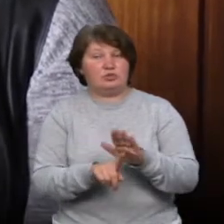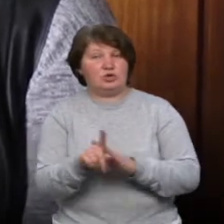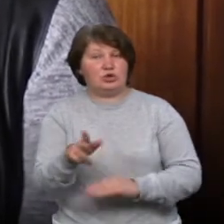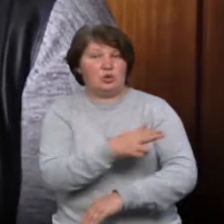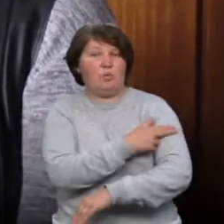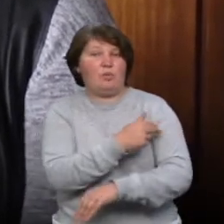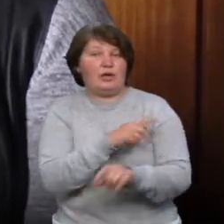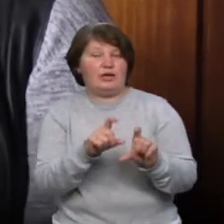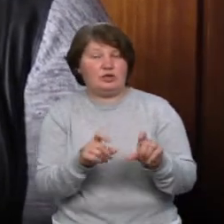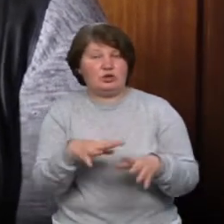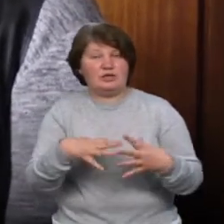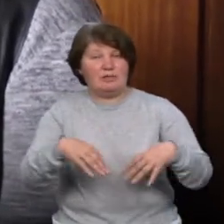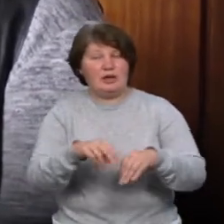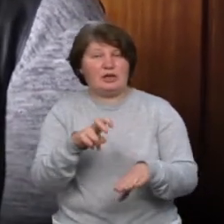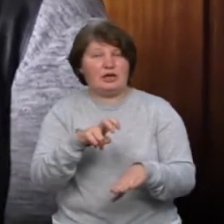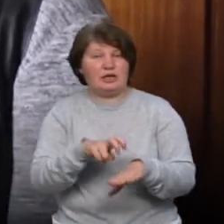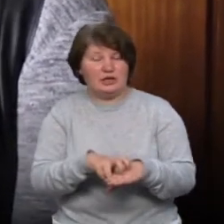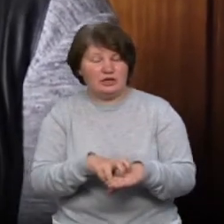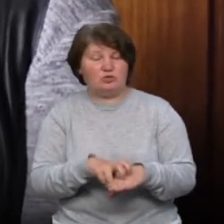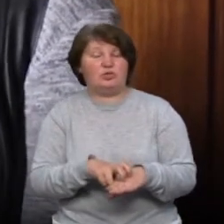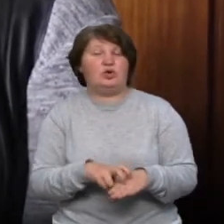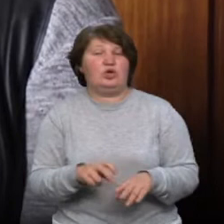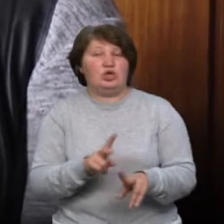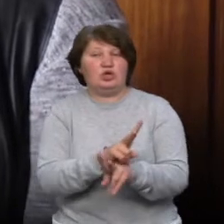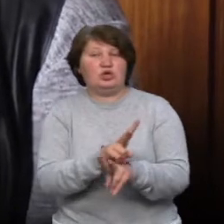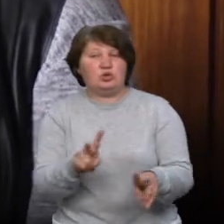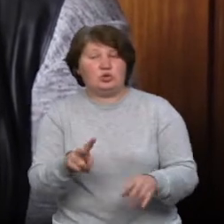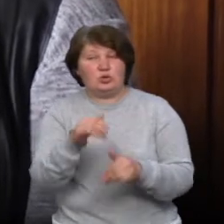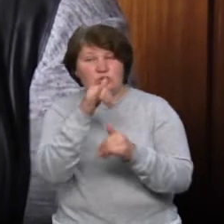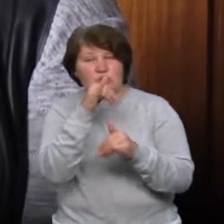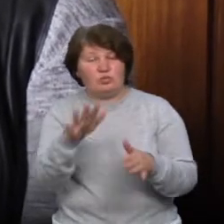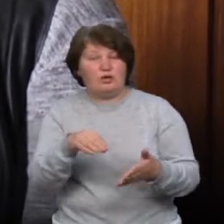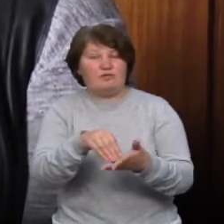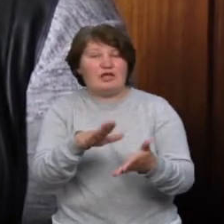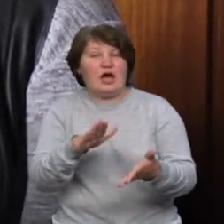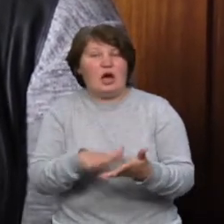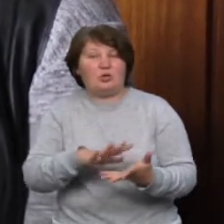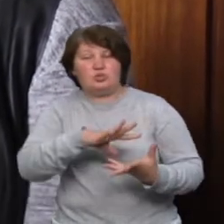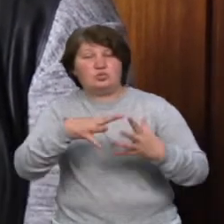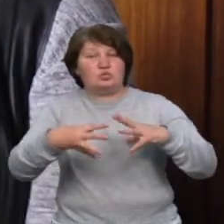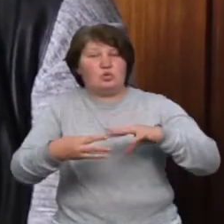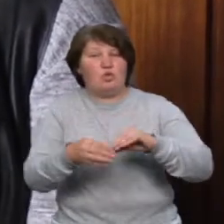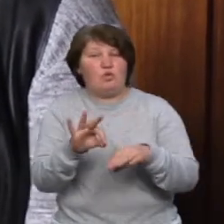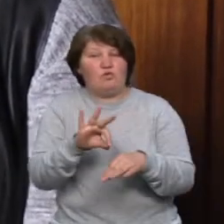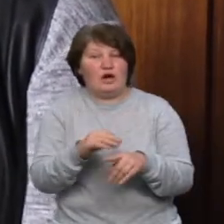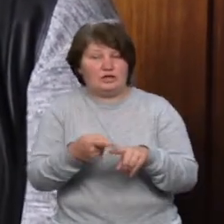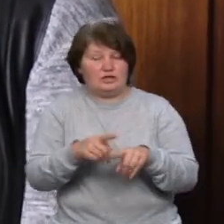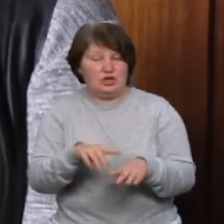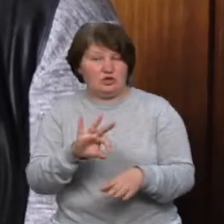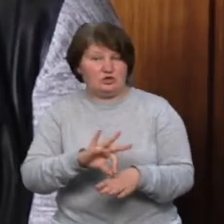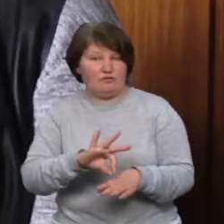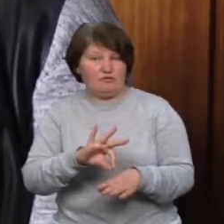сімейного лікаря. На жодній ланці ніхто не зумів діагностувати цього захворювання.